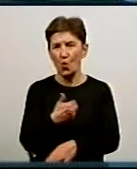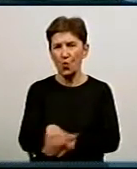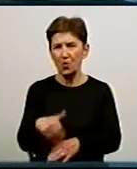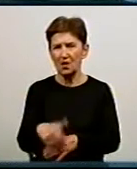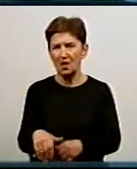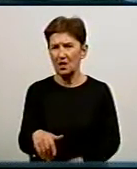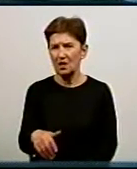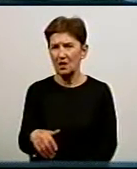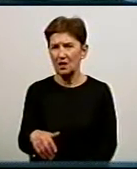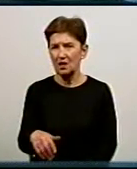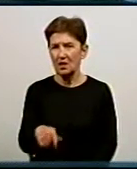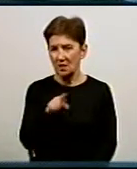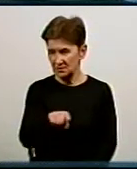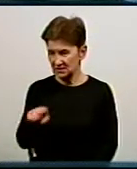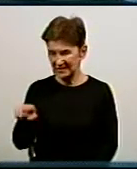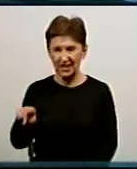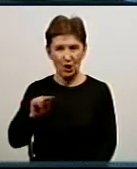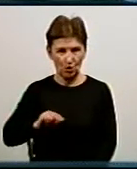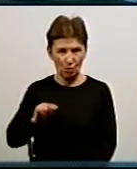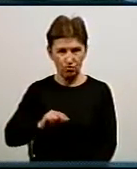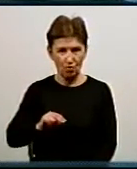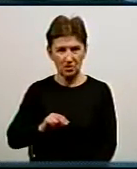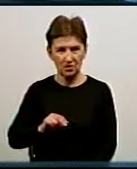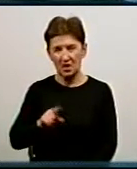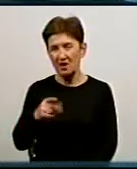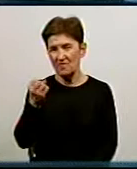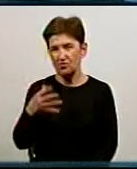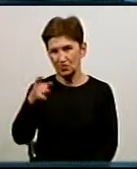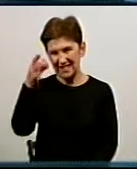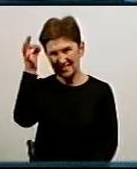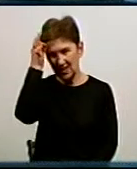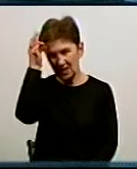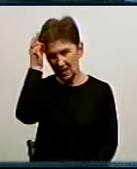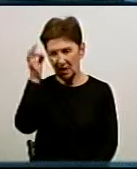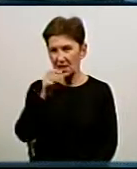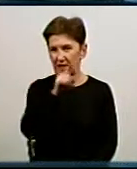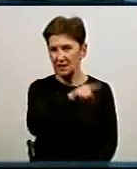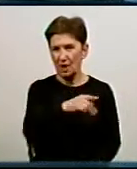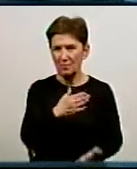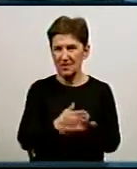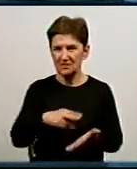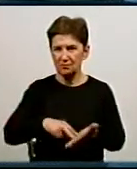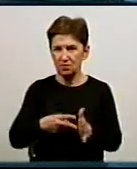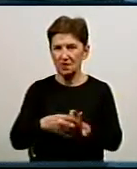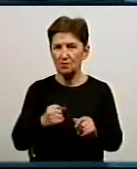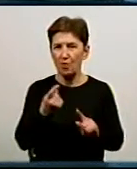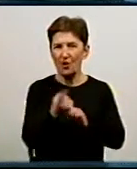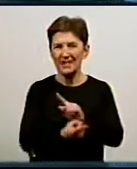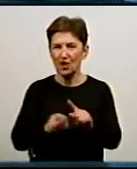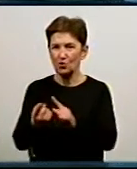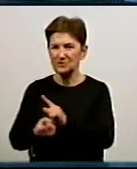До речі, я перепрошую, а ці роботи певним чином мають? Ви просто згадали про набережну. Там є плани міської влади по реконструкції